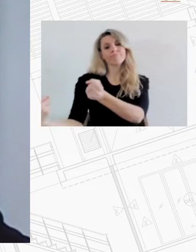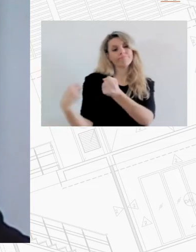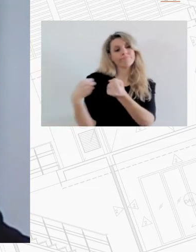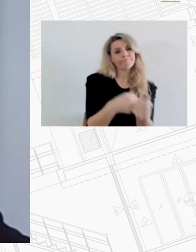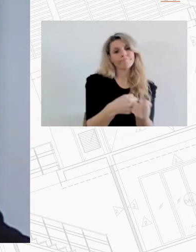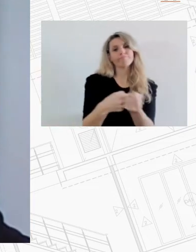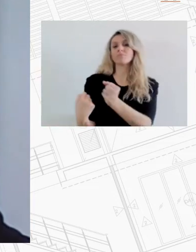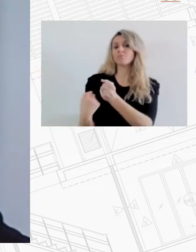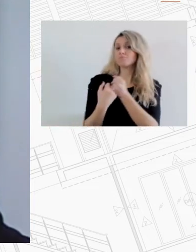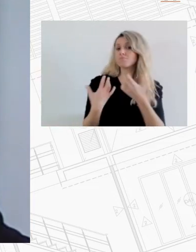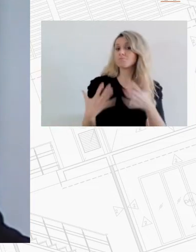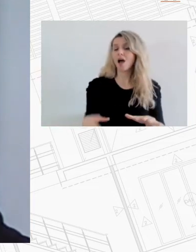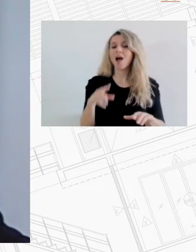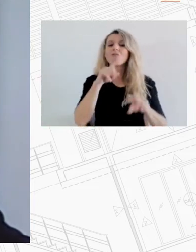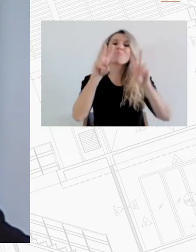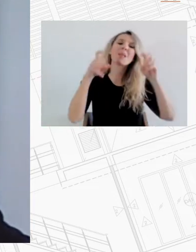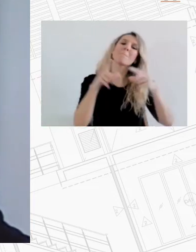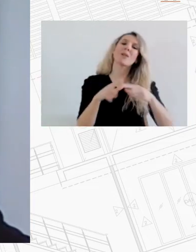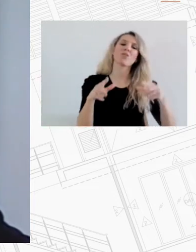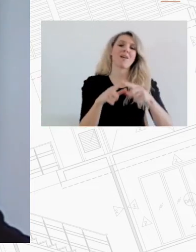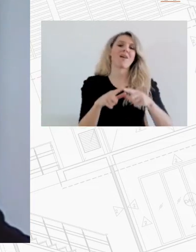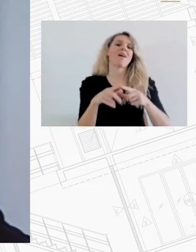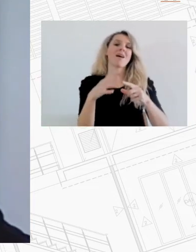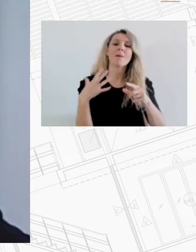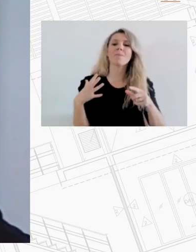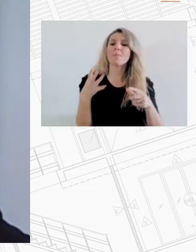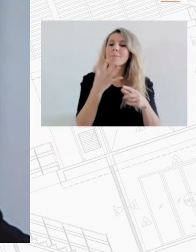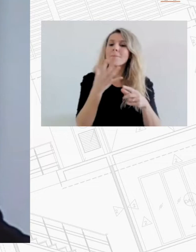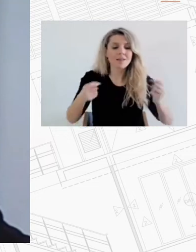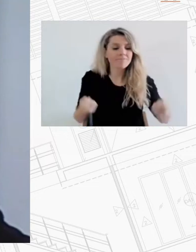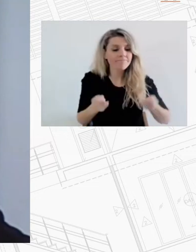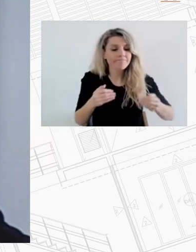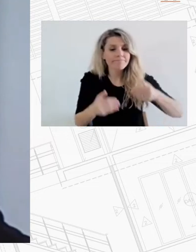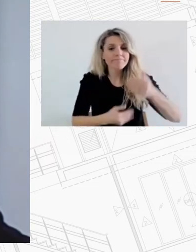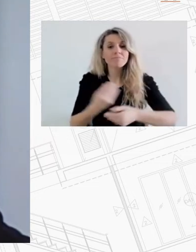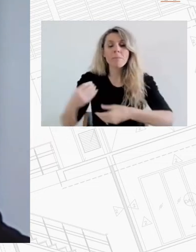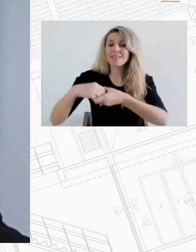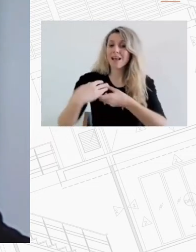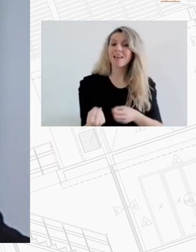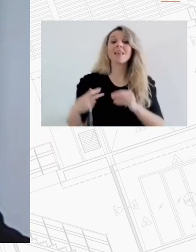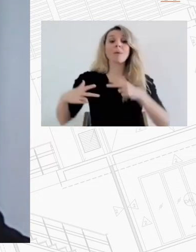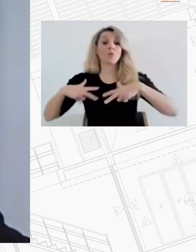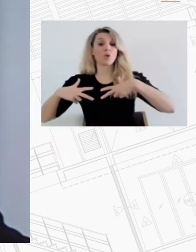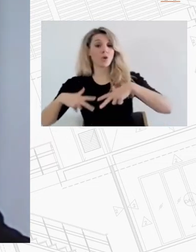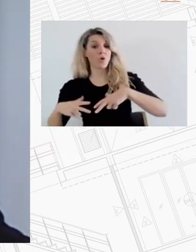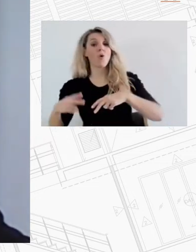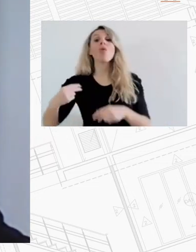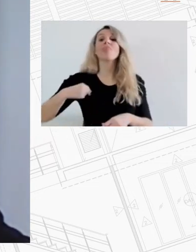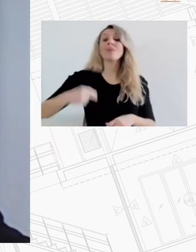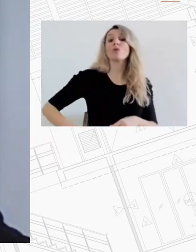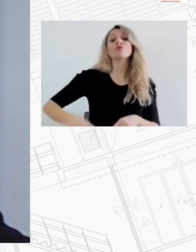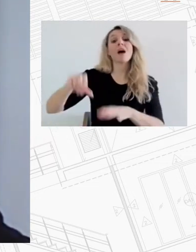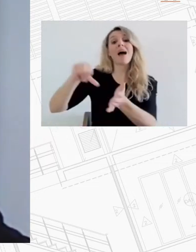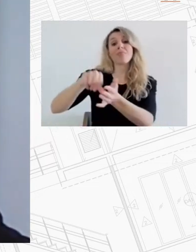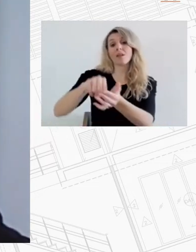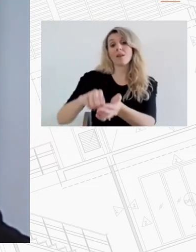εφαρμογή όπου συμμετέχει το Υπουργείο ο Δήμος Αθηναίων, η Αναπτυξιακή του Δήμου Αθηναίων η Αναπτυξιακή μας και ο